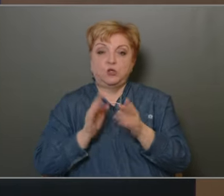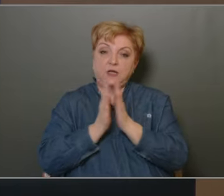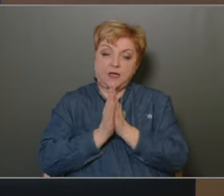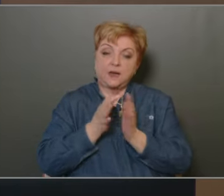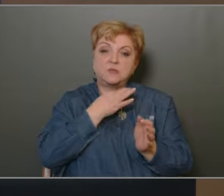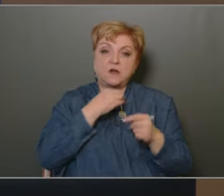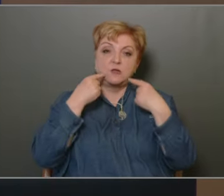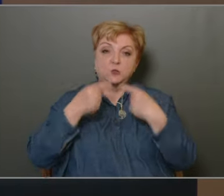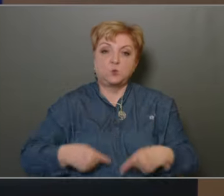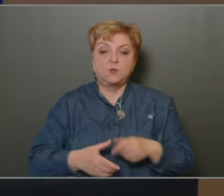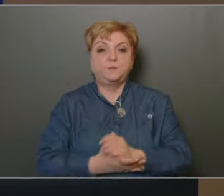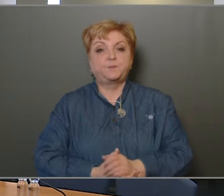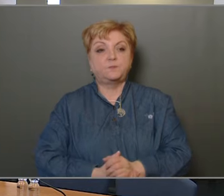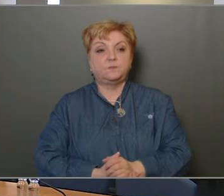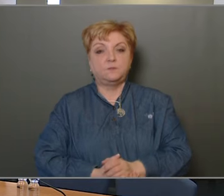kérem, döntsünk.